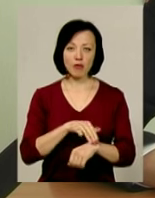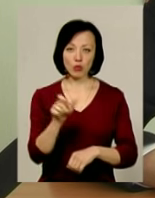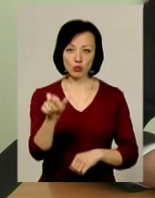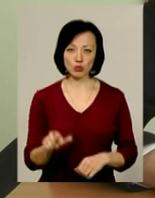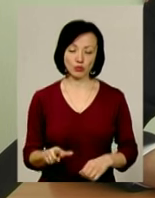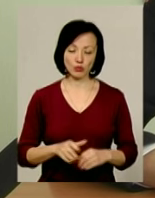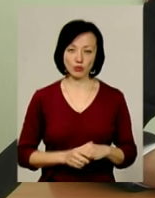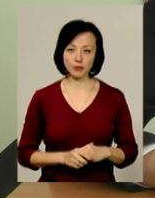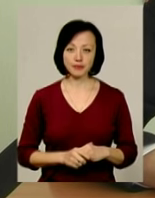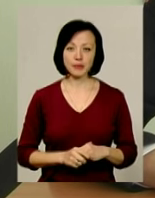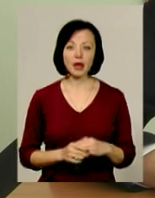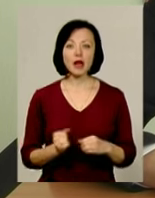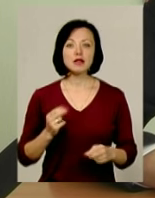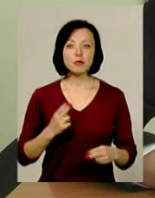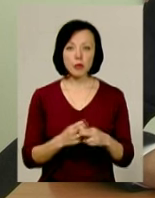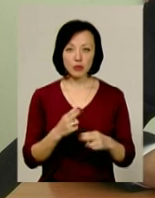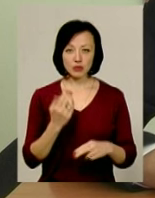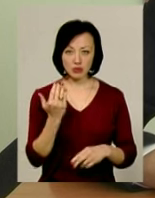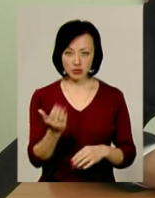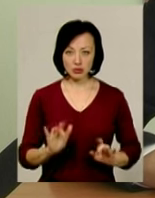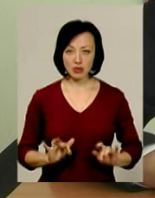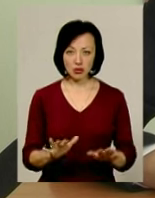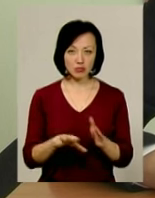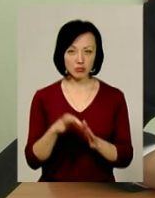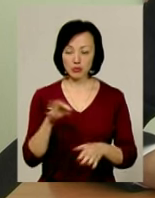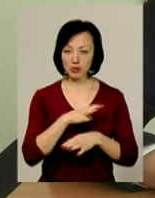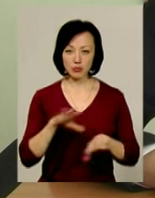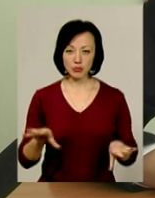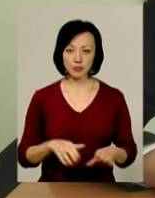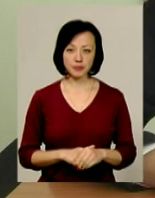органу. Міра запобіжного заходу відносно вказаних чоловіків не обиралася.